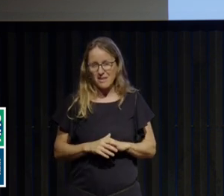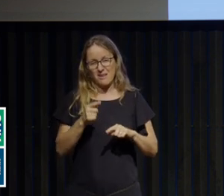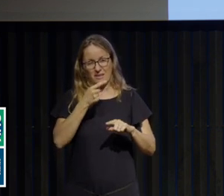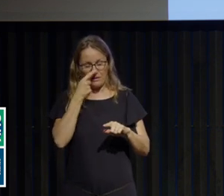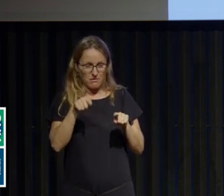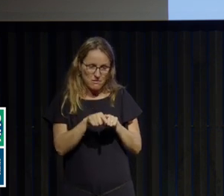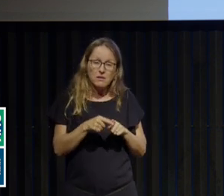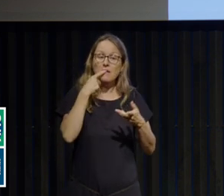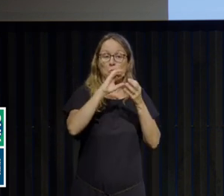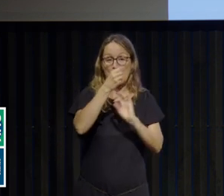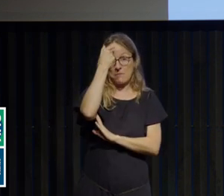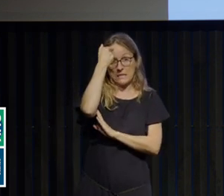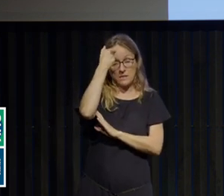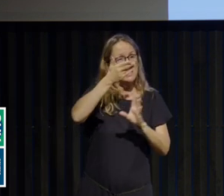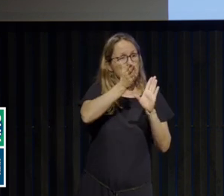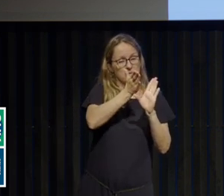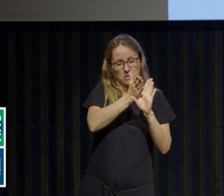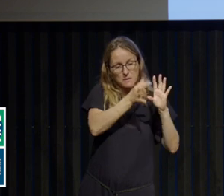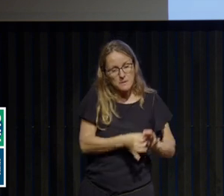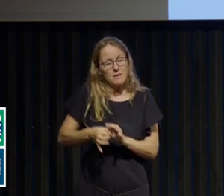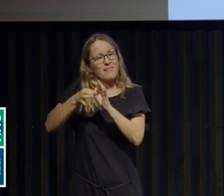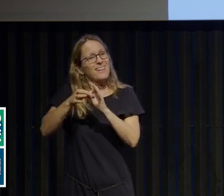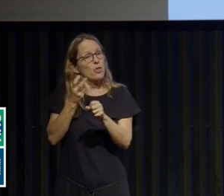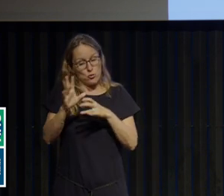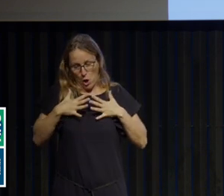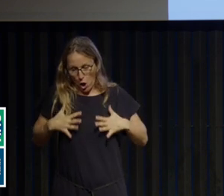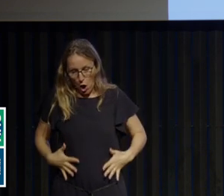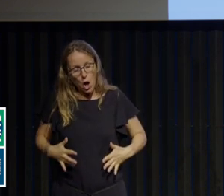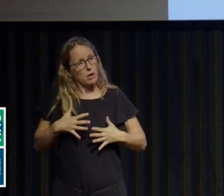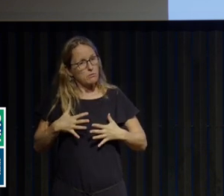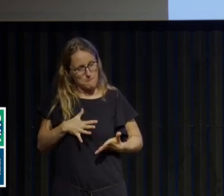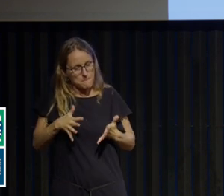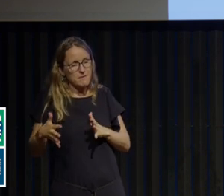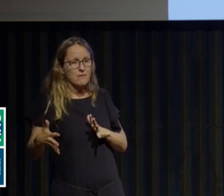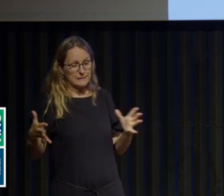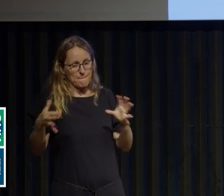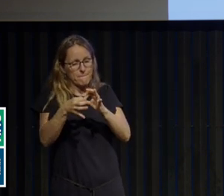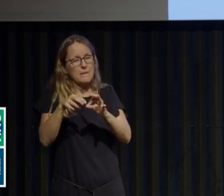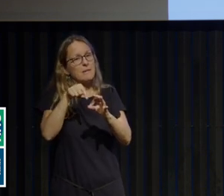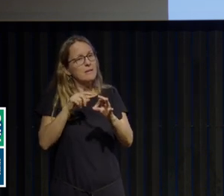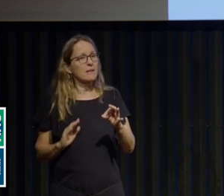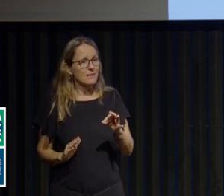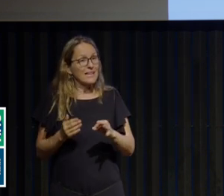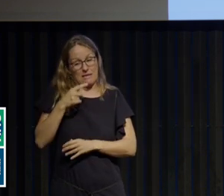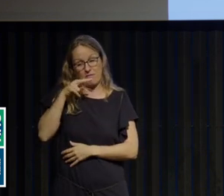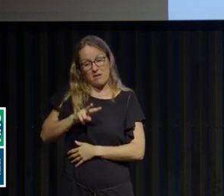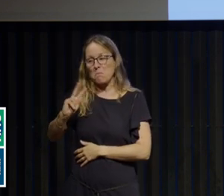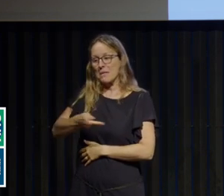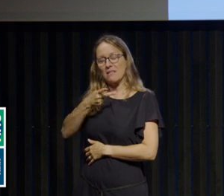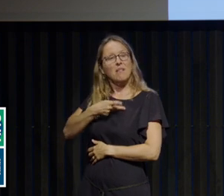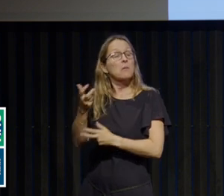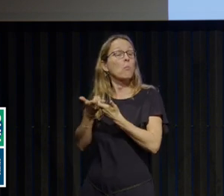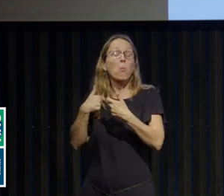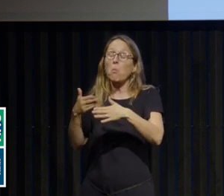des problèmes psychiques avec le danger somatique. Et ça, ce n pas évident pour des médecins à qui on demanderait, par exemple,